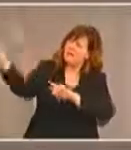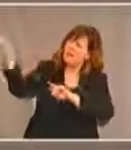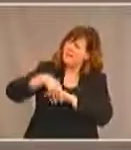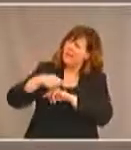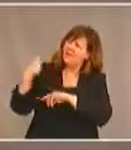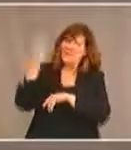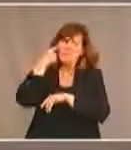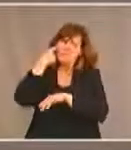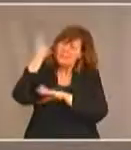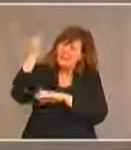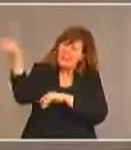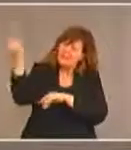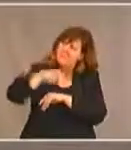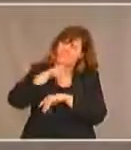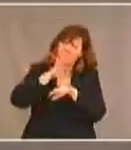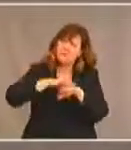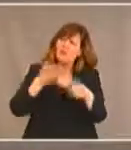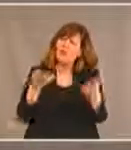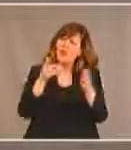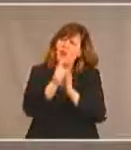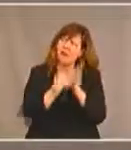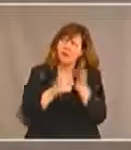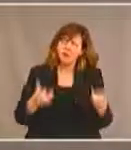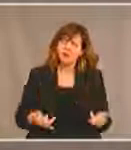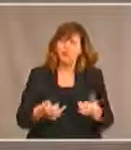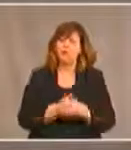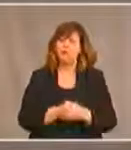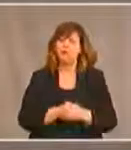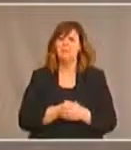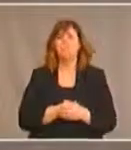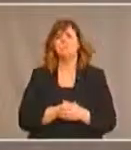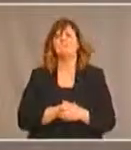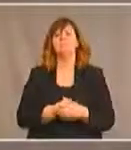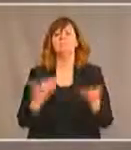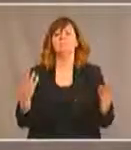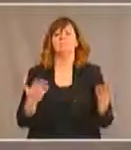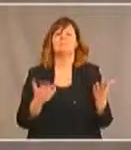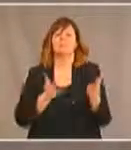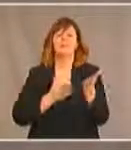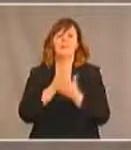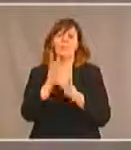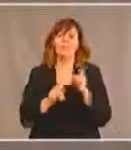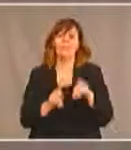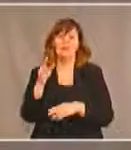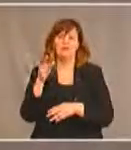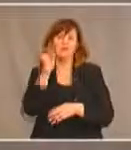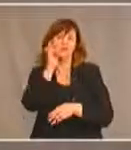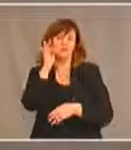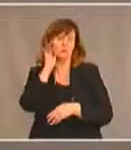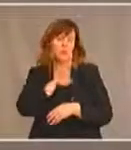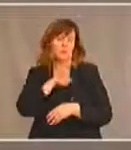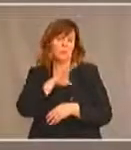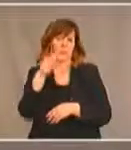ce dont on parle dans cette loi. Les droits des personnes autochtones qui ont des handicaps